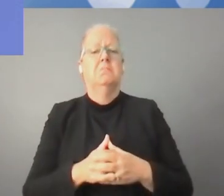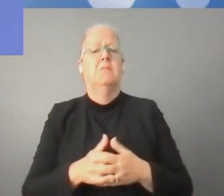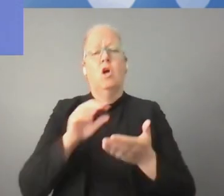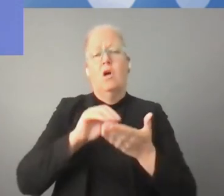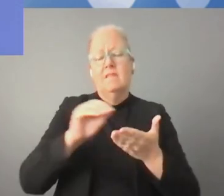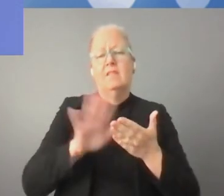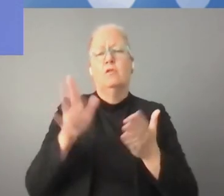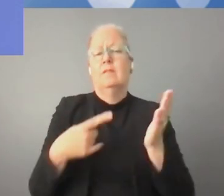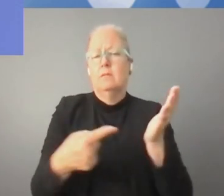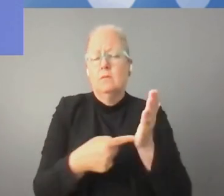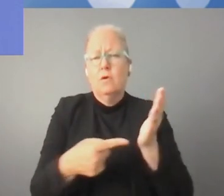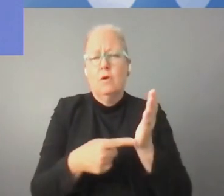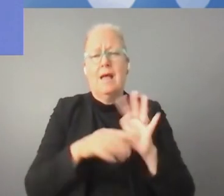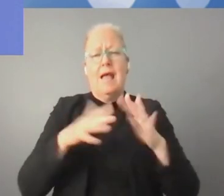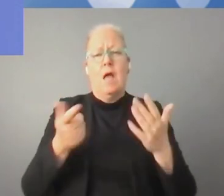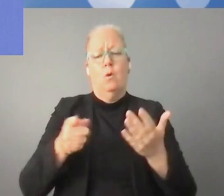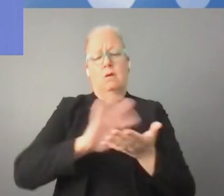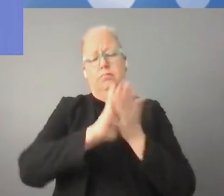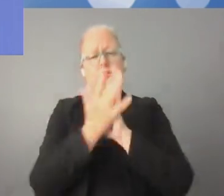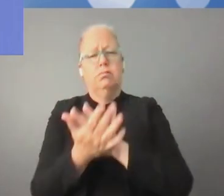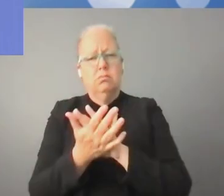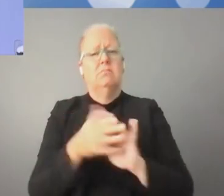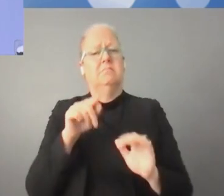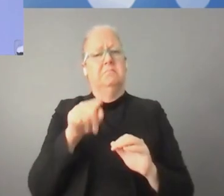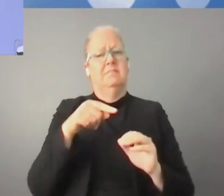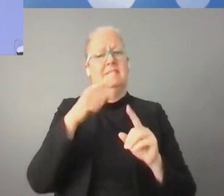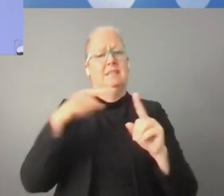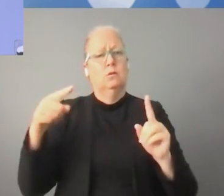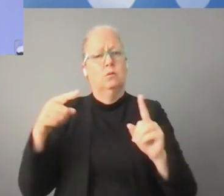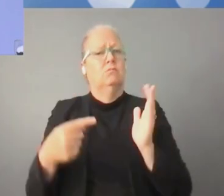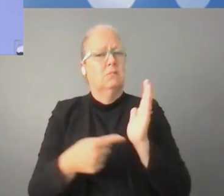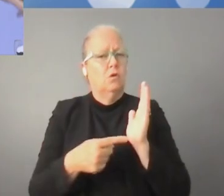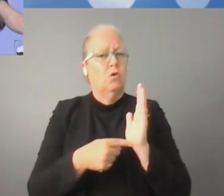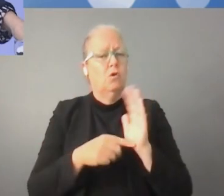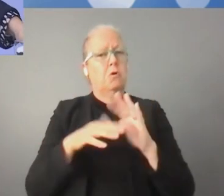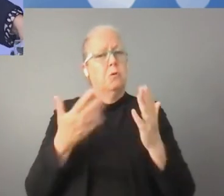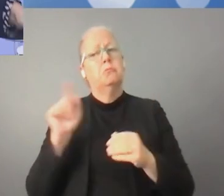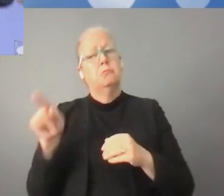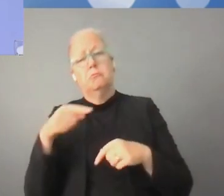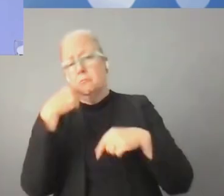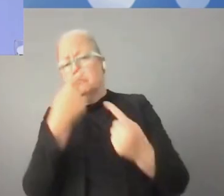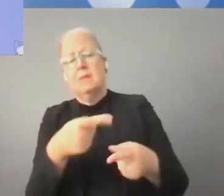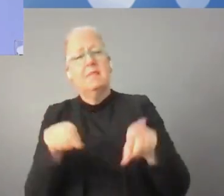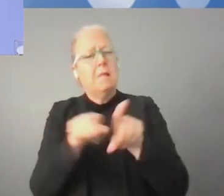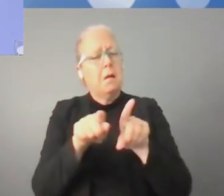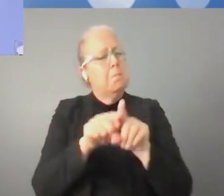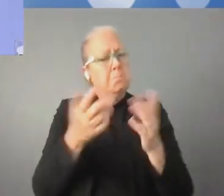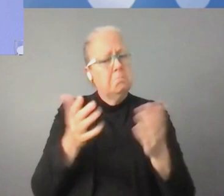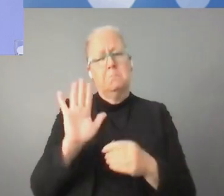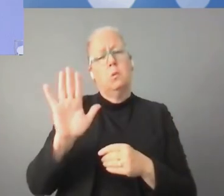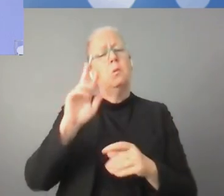مكتب مبعوث أمين العام للهيئة